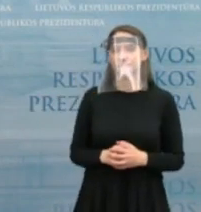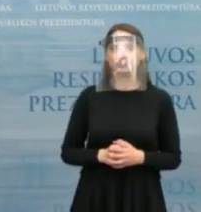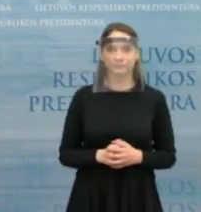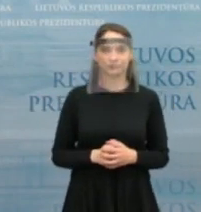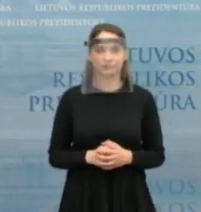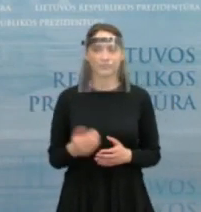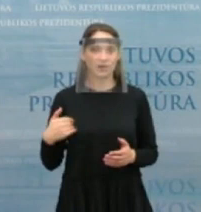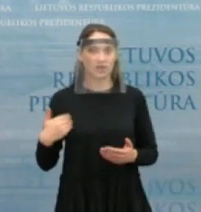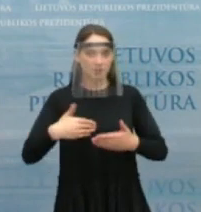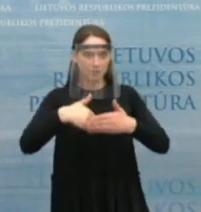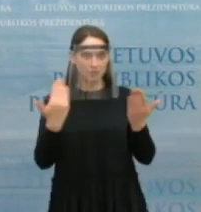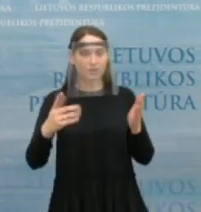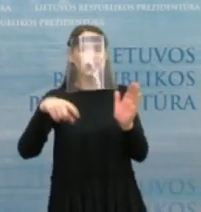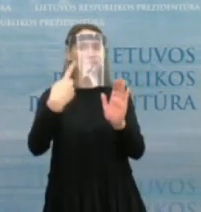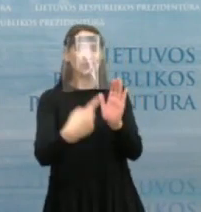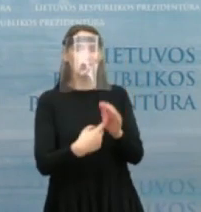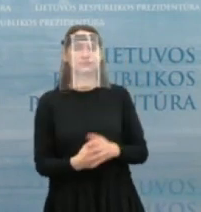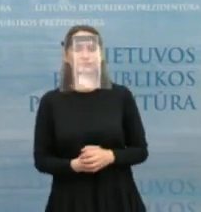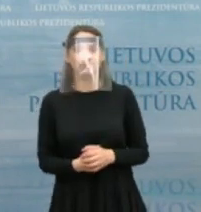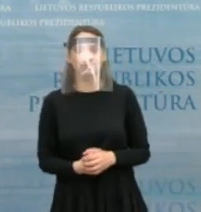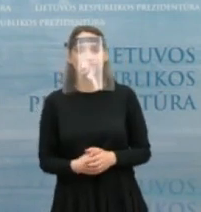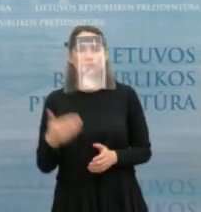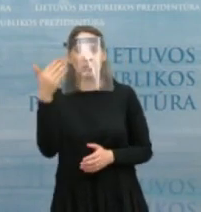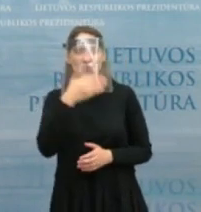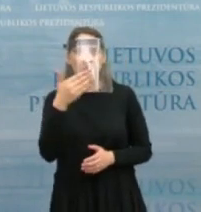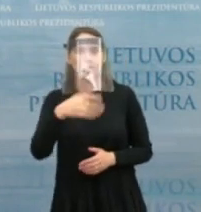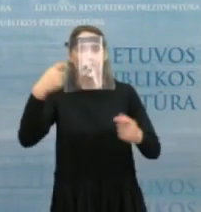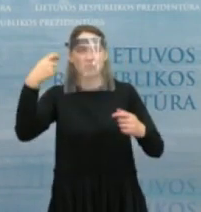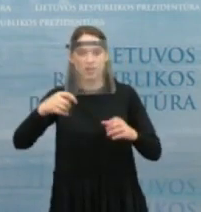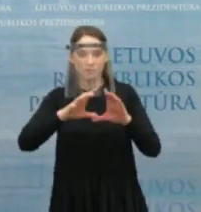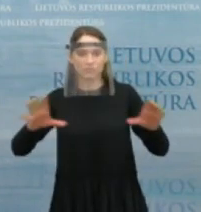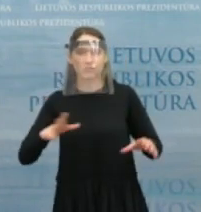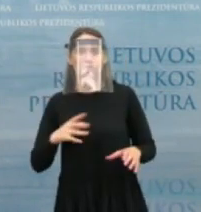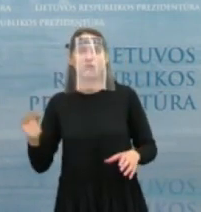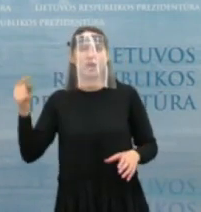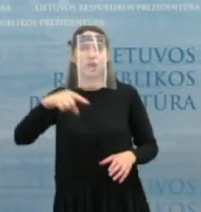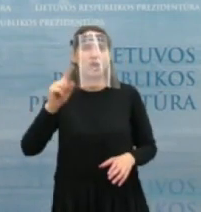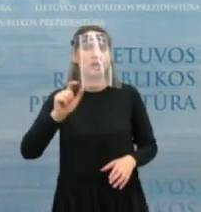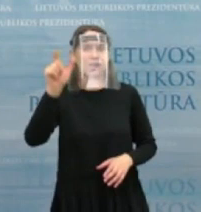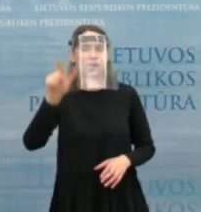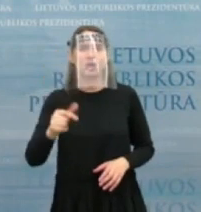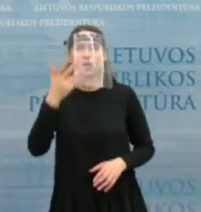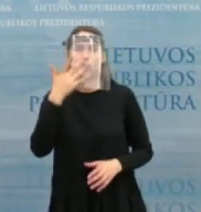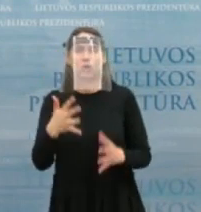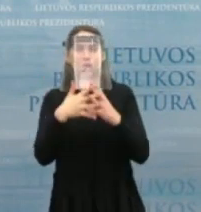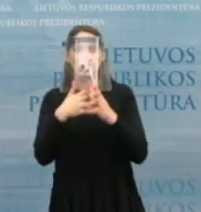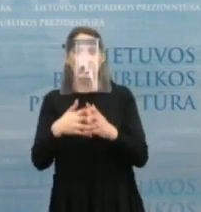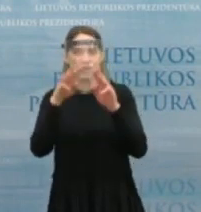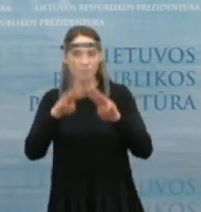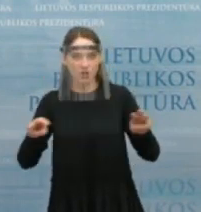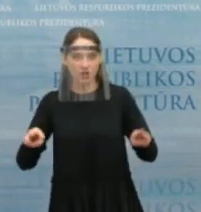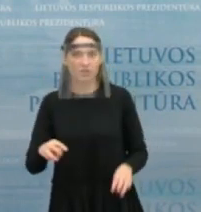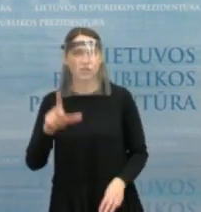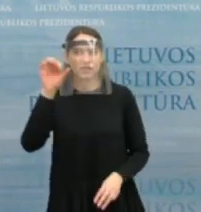Labadieną, norėjau pasitirauti popėt prezidentūroje. Matėme, kad lankėsi ir kandidatas į užsienio reikalų ministro